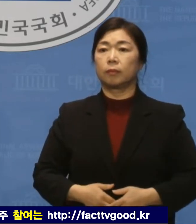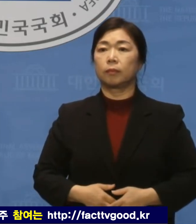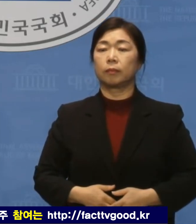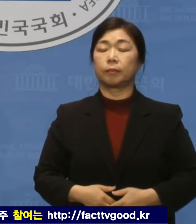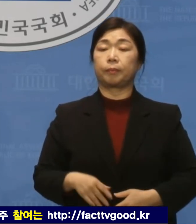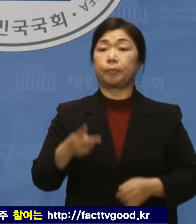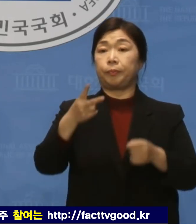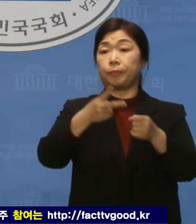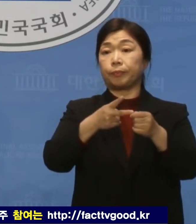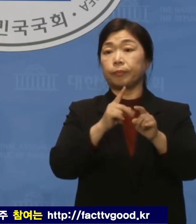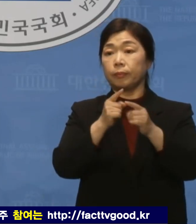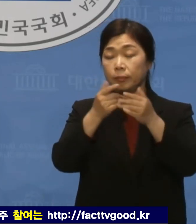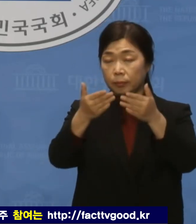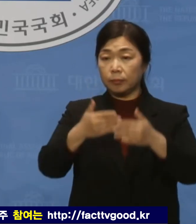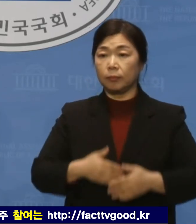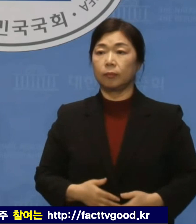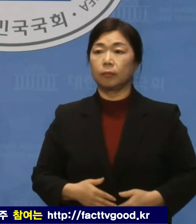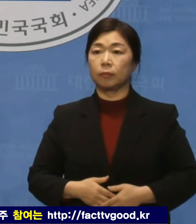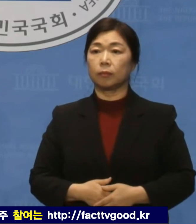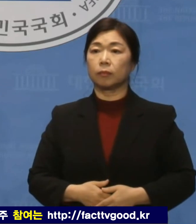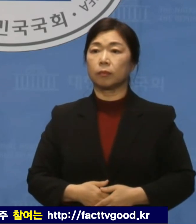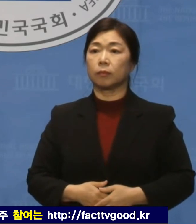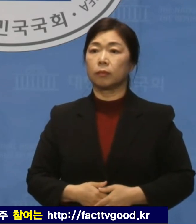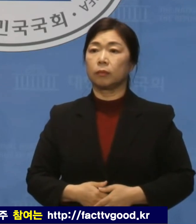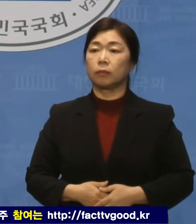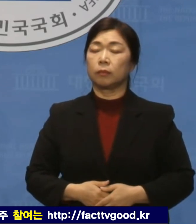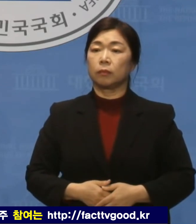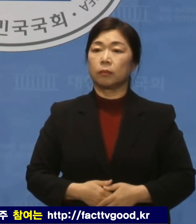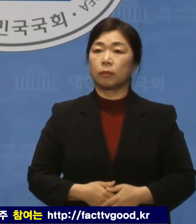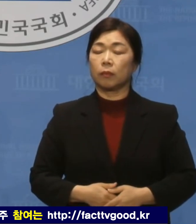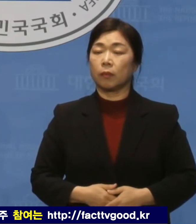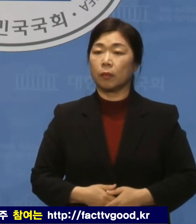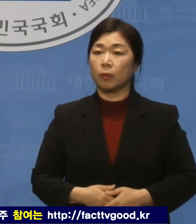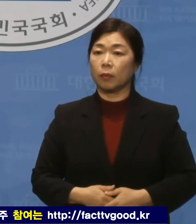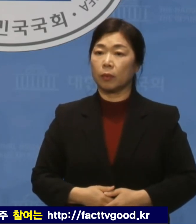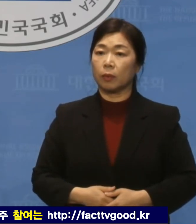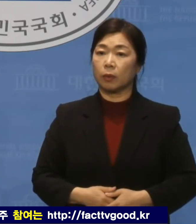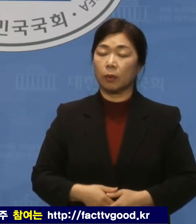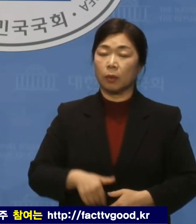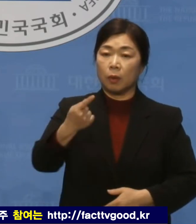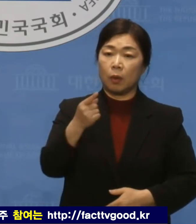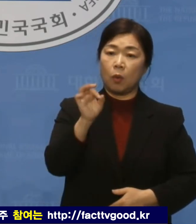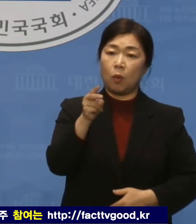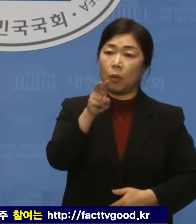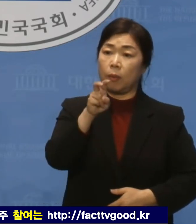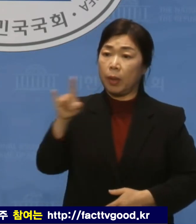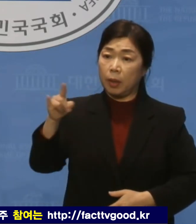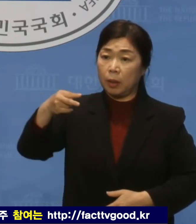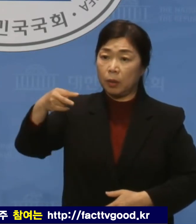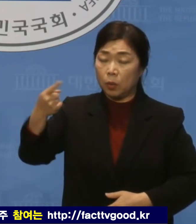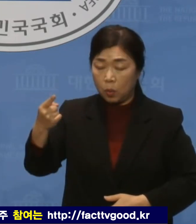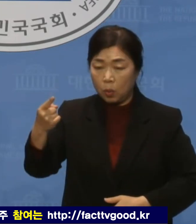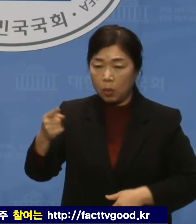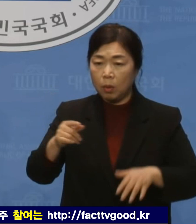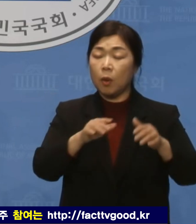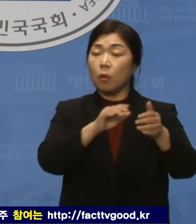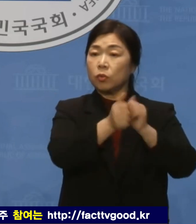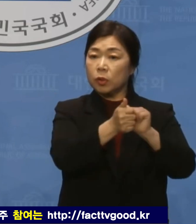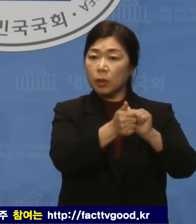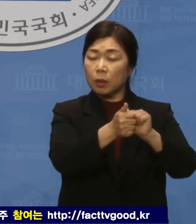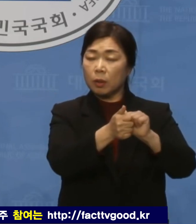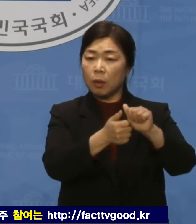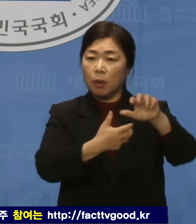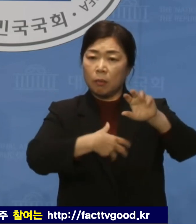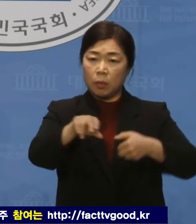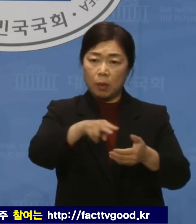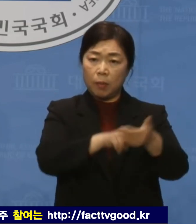또 다른 논평입니다. 섣불은 공매도 금지로 주식시장을 롤러코스터